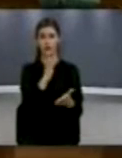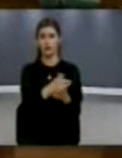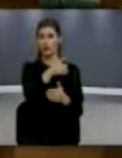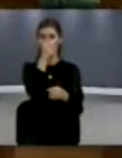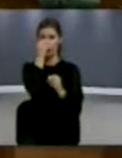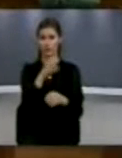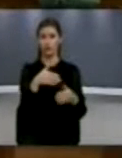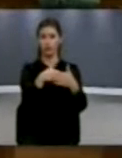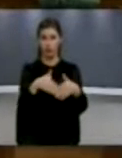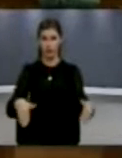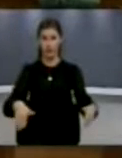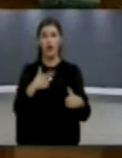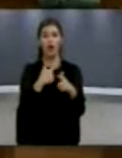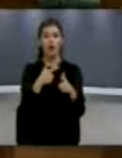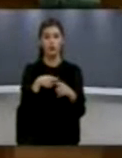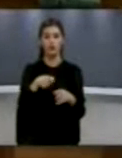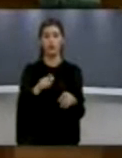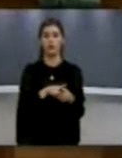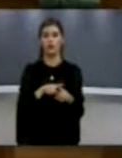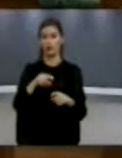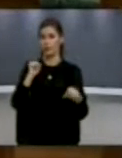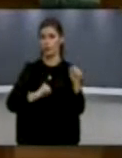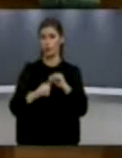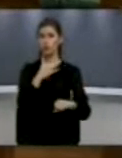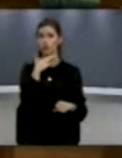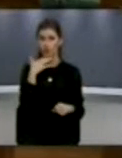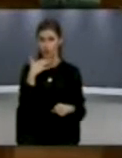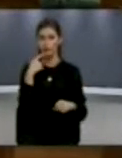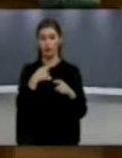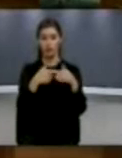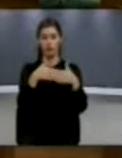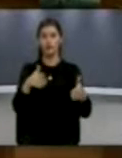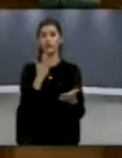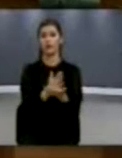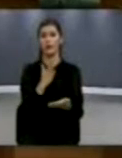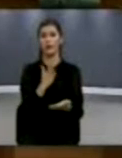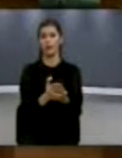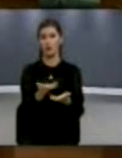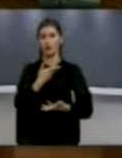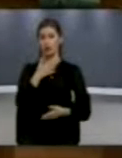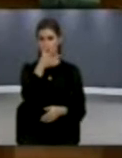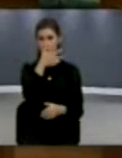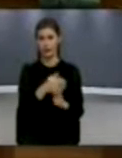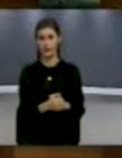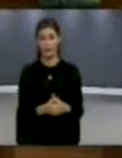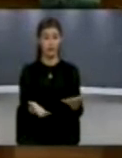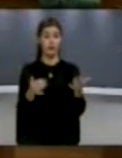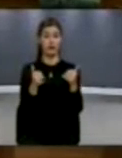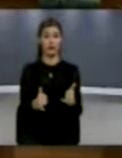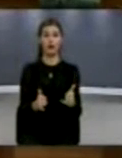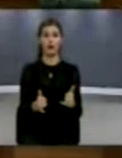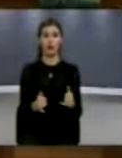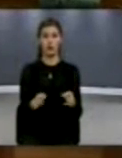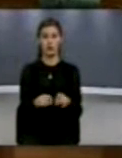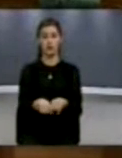kufit ua kanë përkujtuar ndarin e dhunshme dhe përherë kanë qenë kufit e dhunshme. Tash më base kanë betur të themi e se